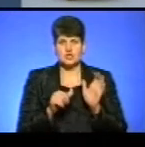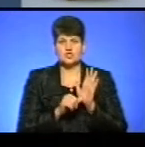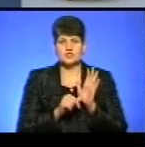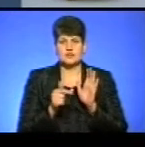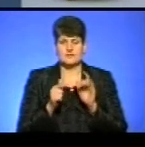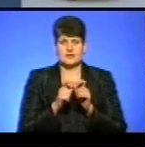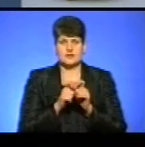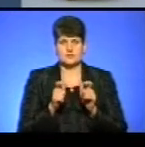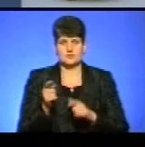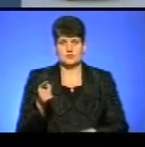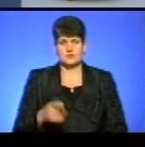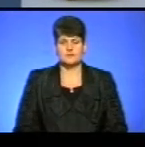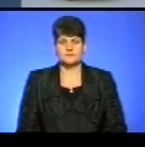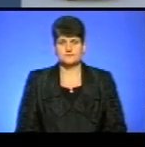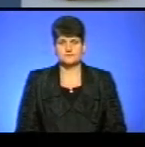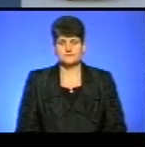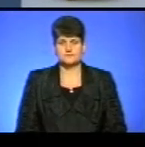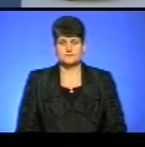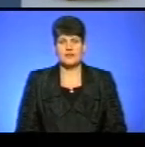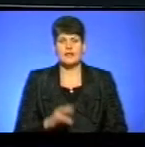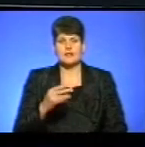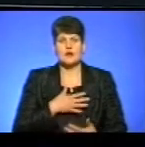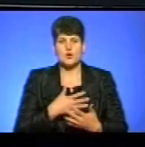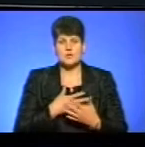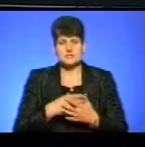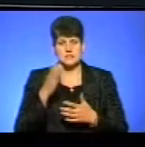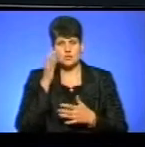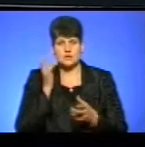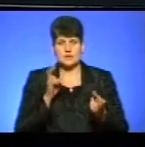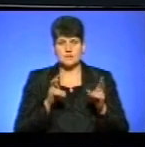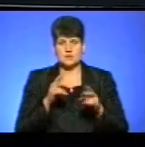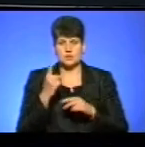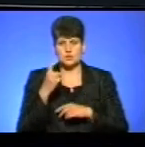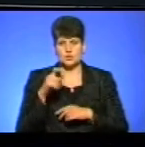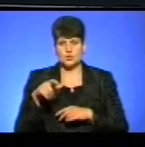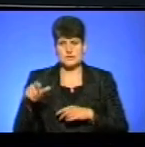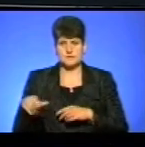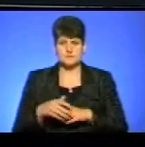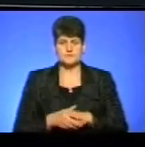карткою тернополянина. На громадські слухання прийшли майже 100 осіб.